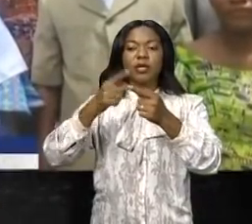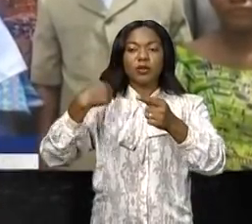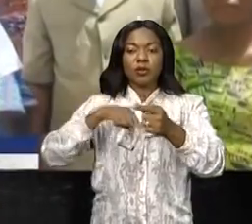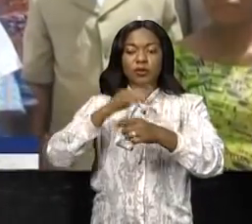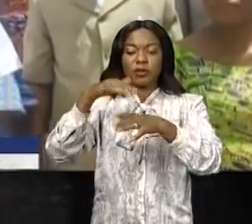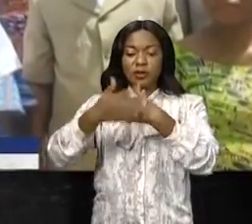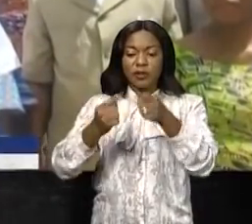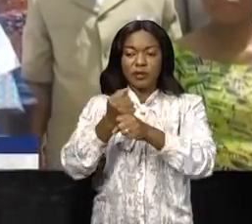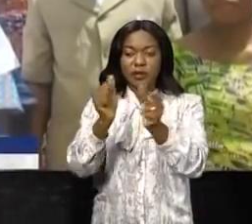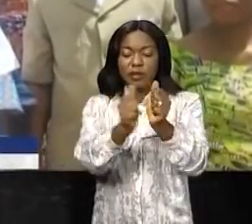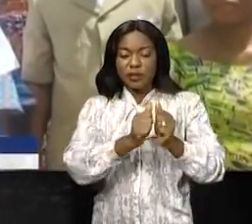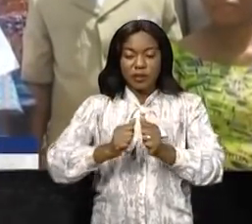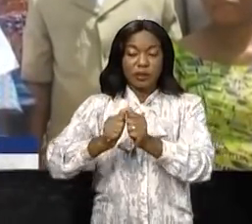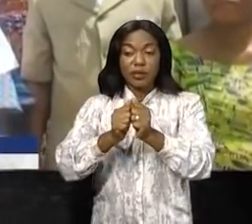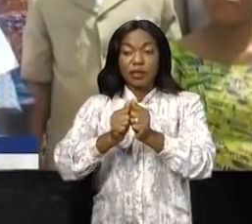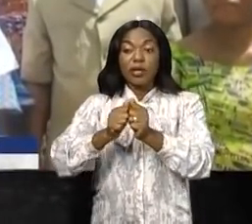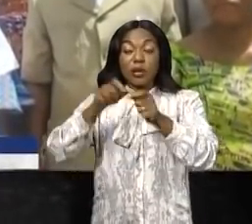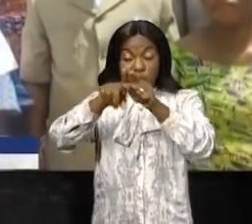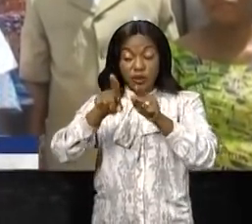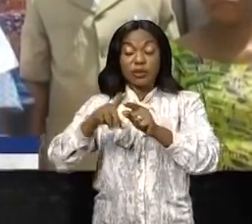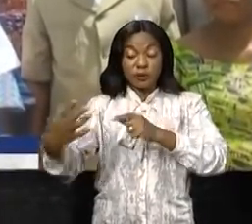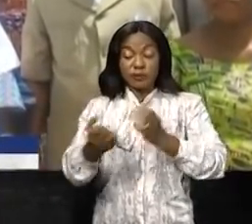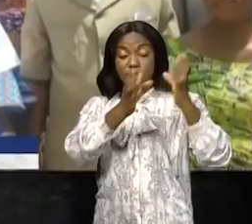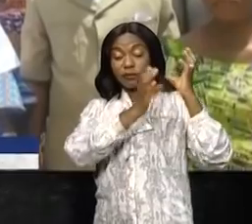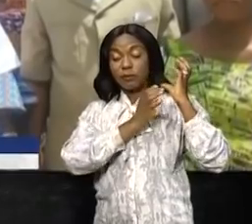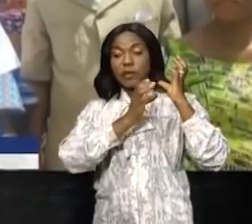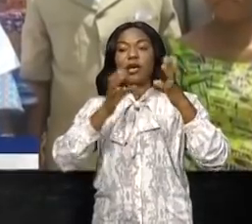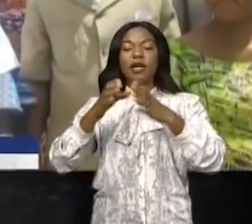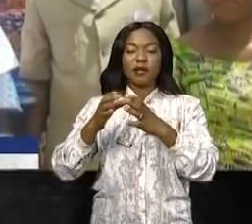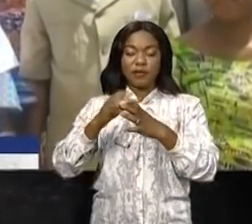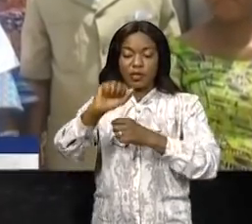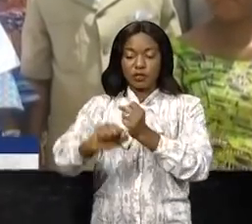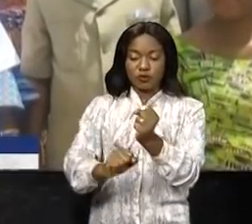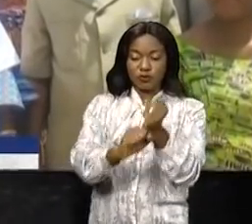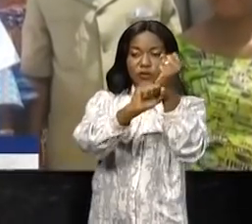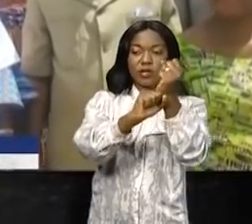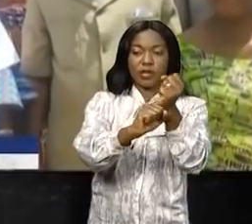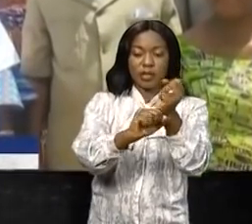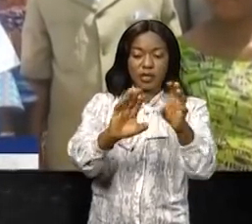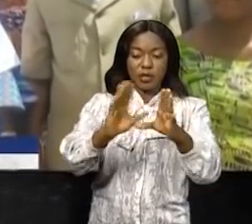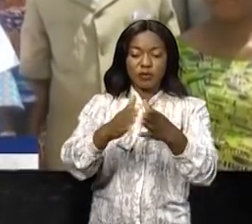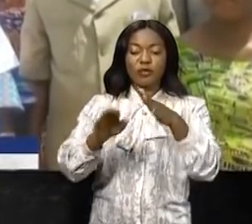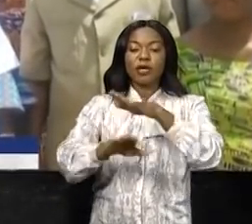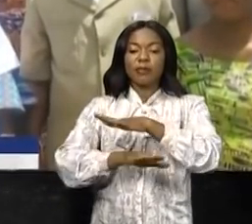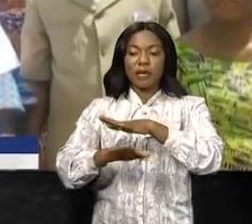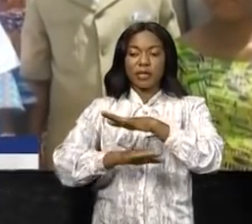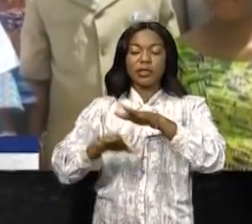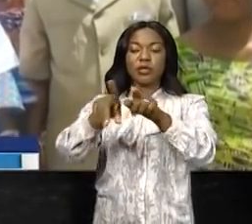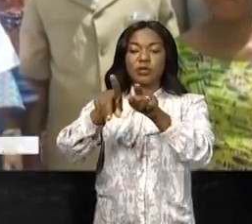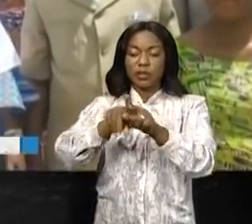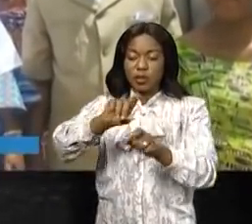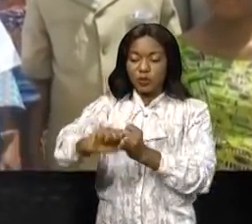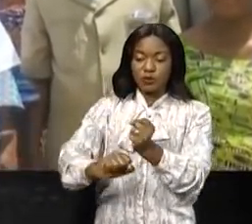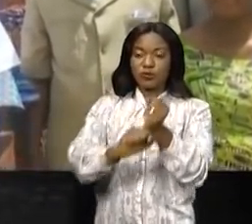ensemble. Je prends ce poids-là et je sais qu'avec le soutien de toute la base, avec le soutien